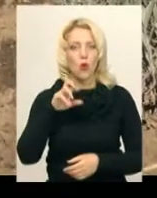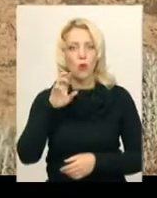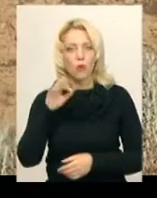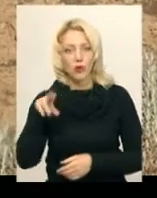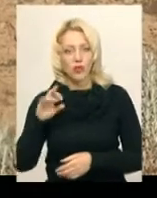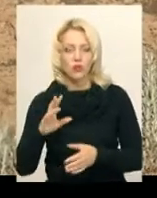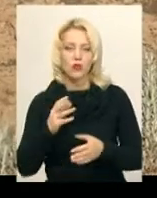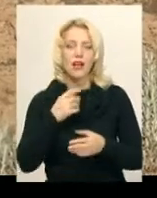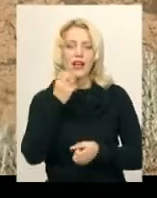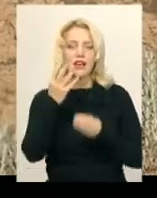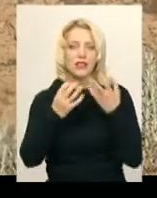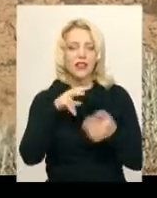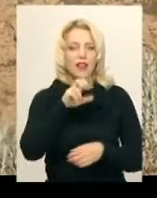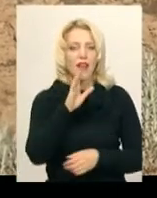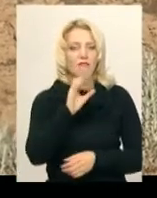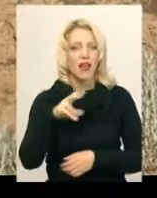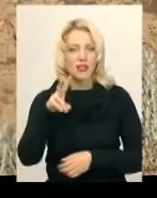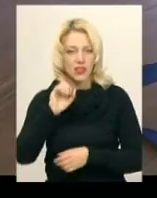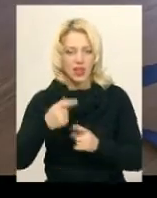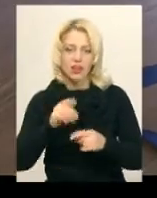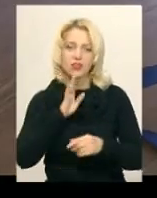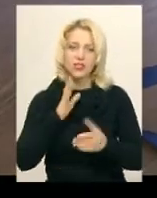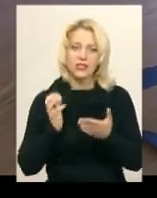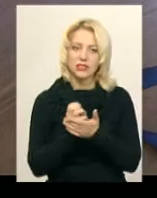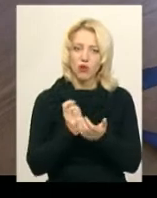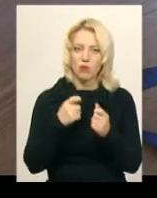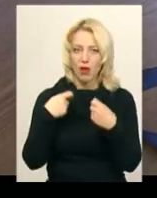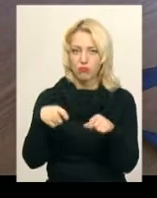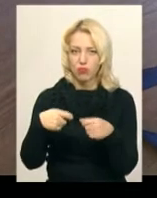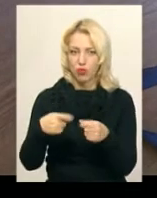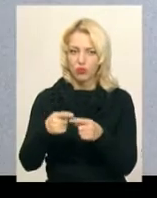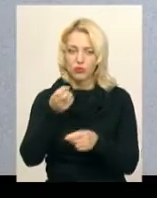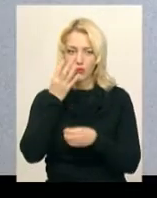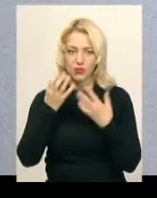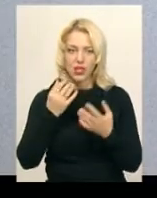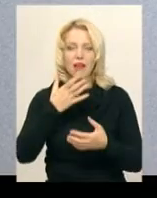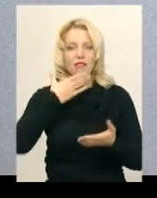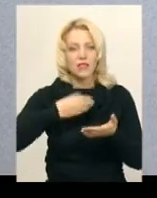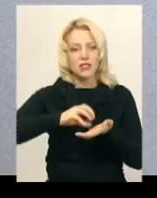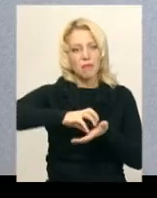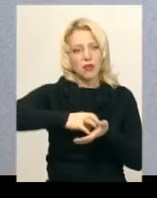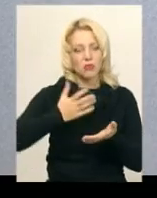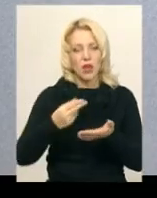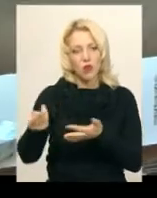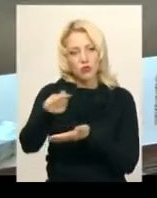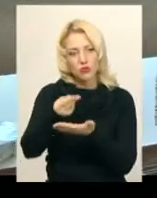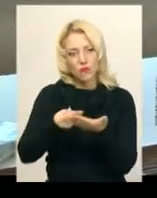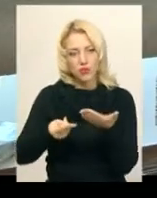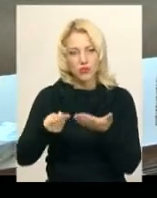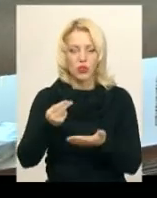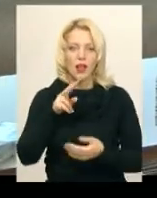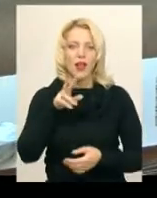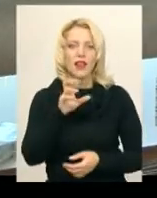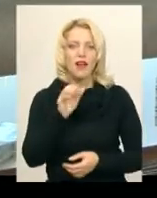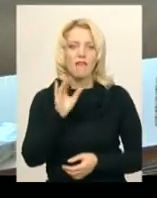лаванда. Жінка заробляє на життя продажем букетики у стилі прованс та власноруч випоченим імбирним печивом, на якому зображує лаванду. Для мене